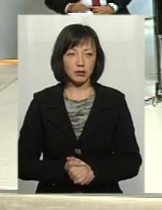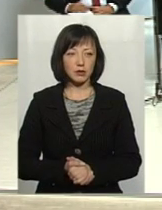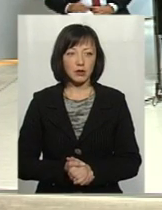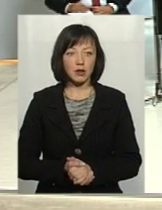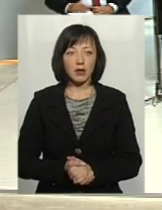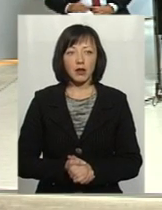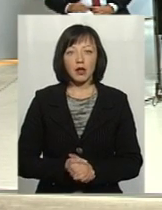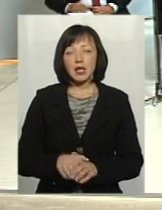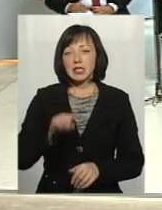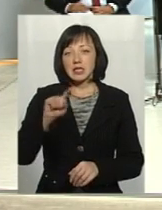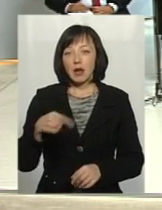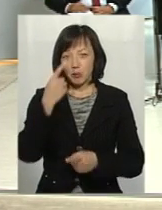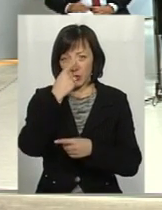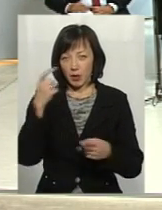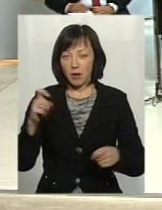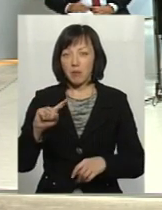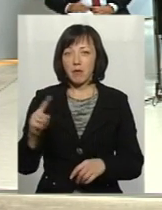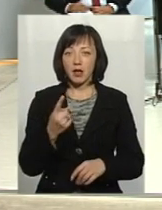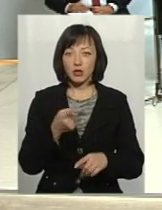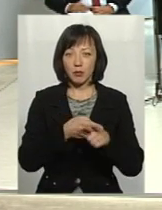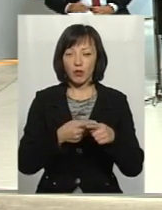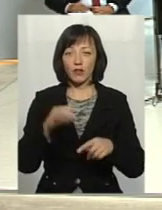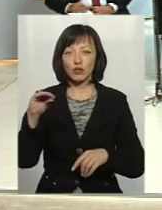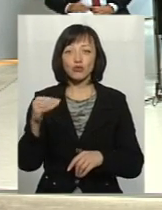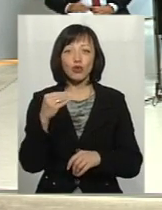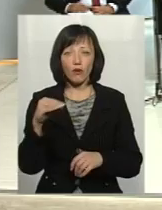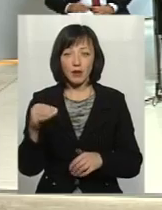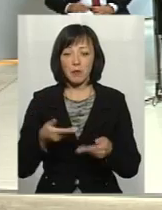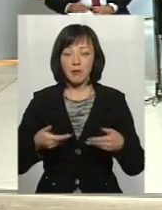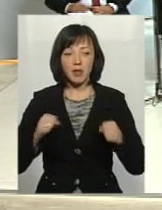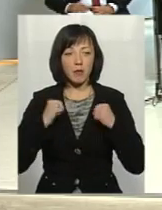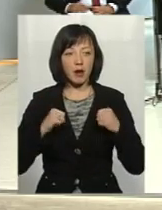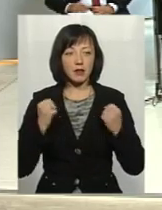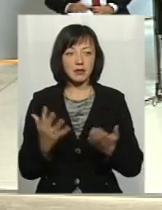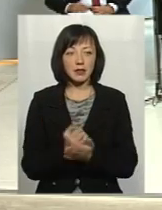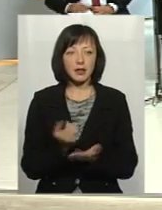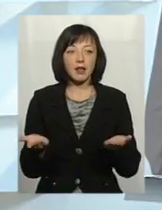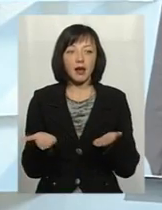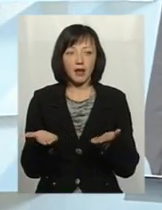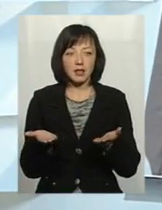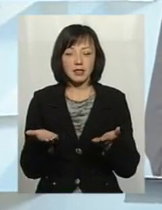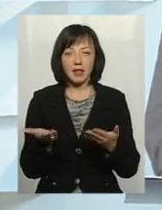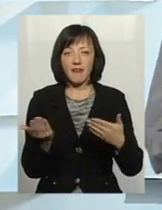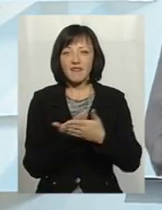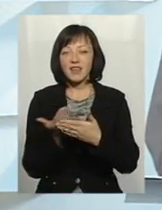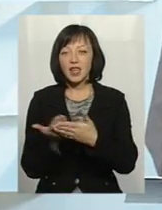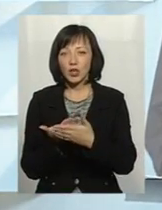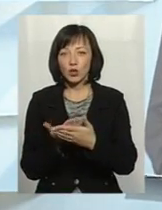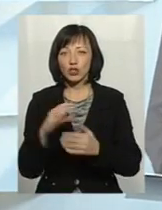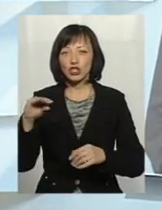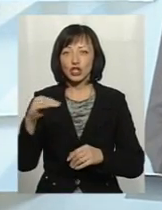те, що запит пролунав в першій декаді жовтня, ми намагалися знайти хоча б якесь відео з